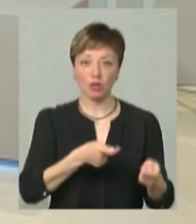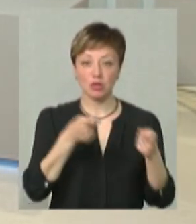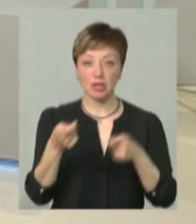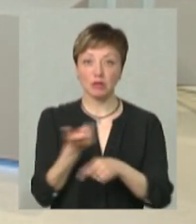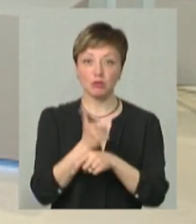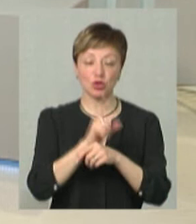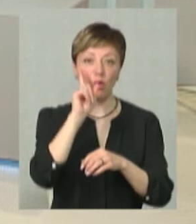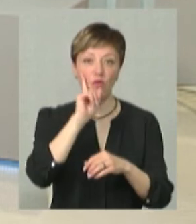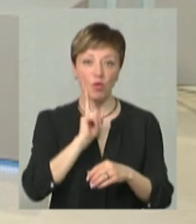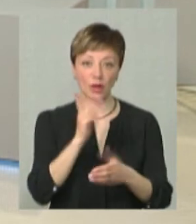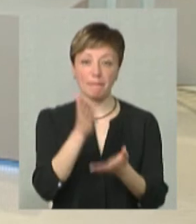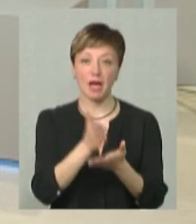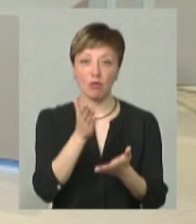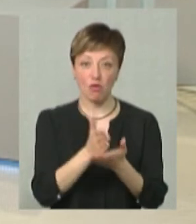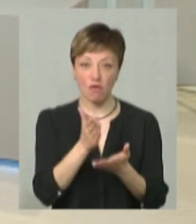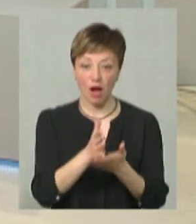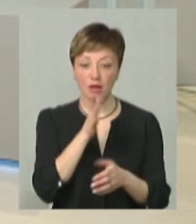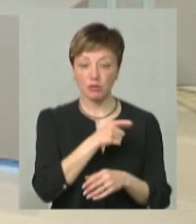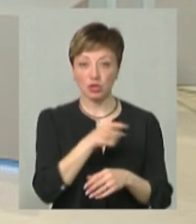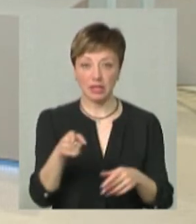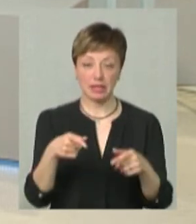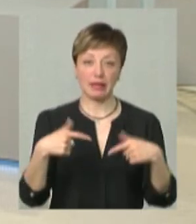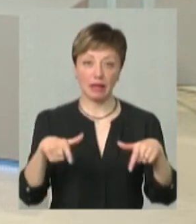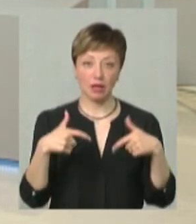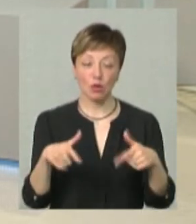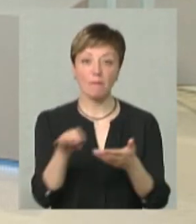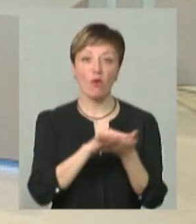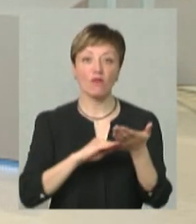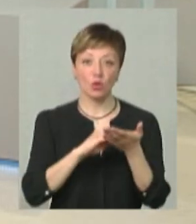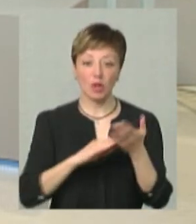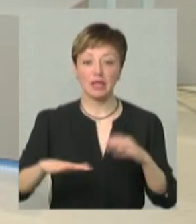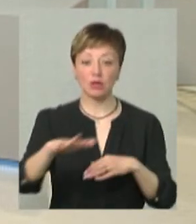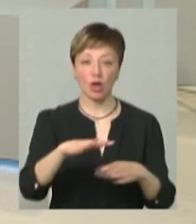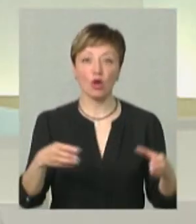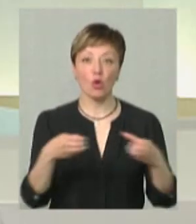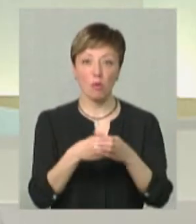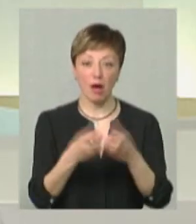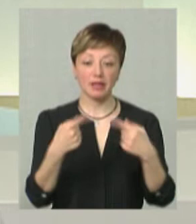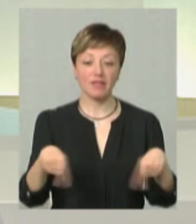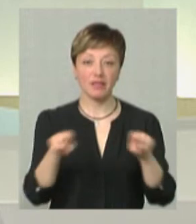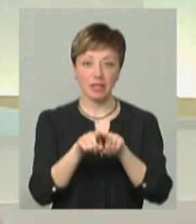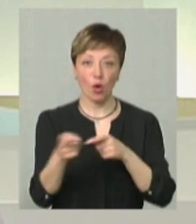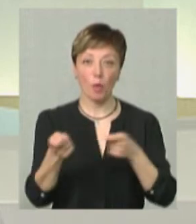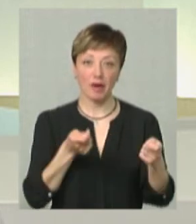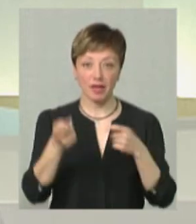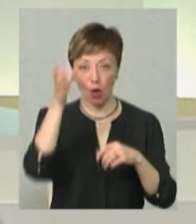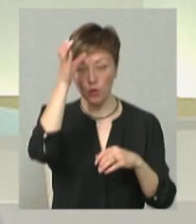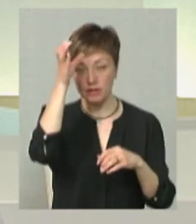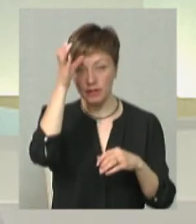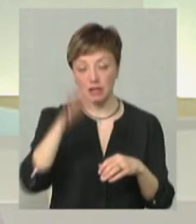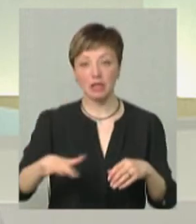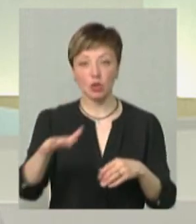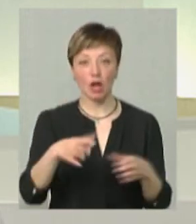і найбільш комфортне перебування під час тесту. Ну, отакі повторююся, що територіальні громади, відділи і управління освіти